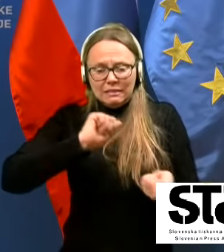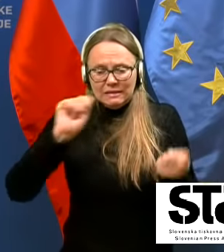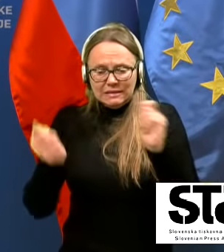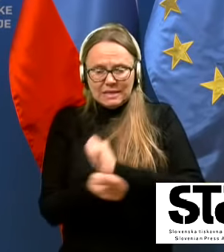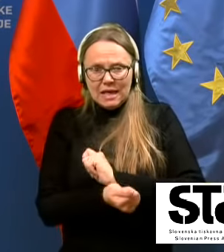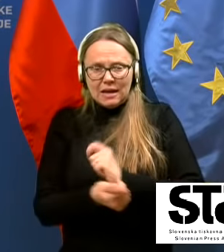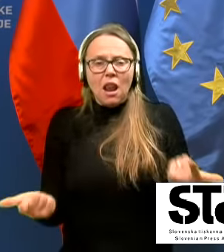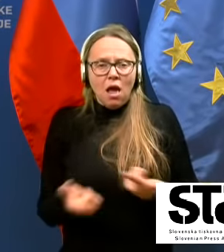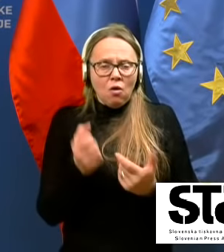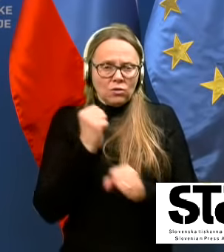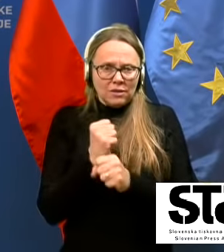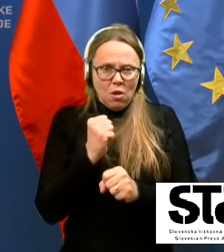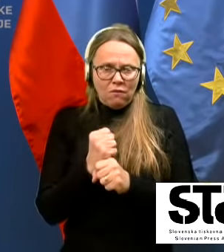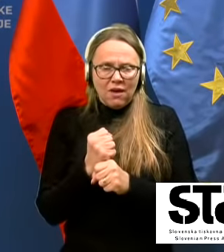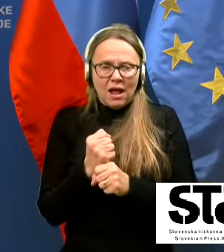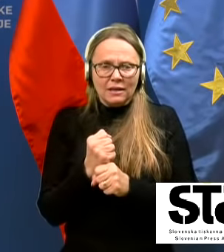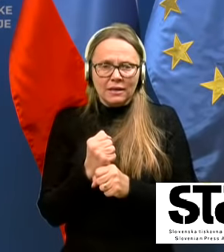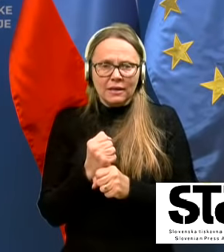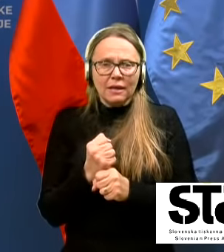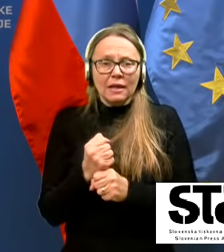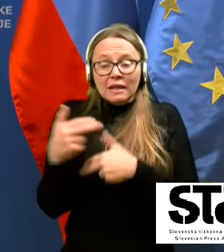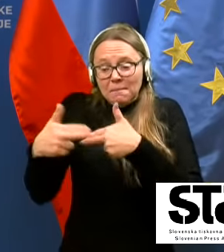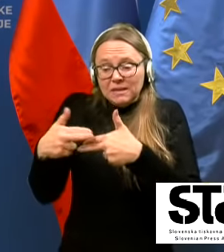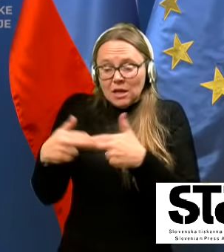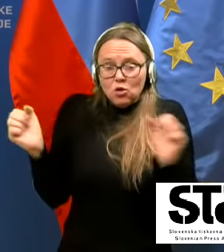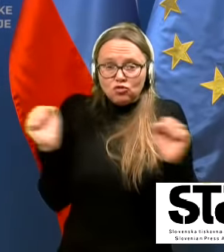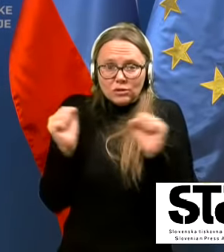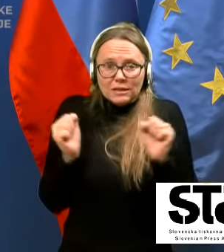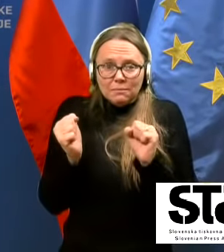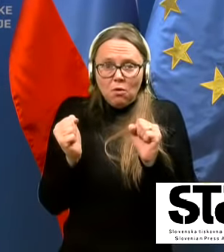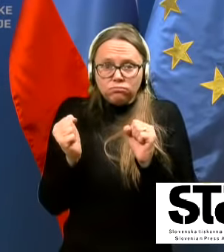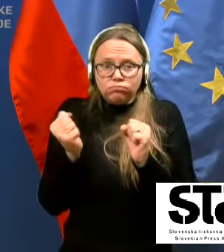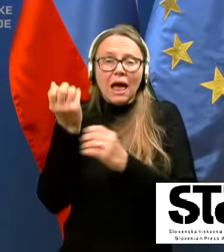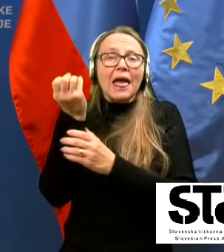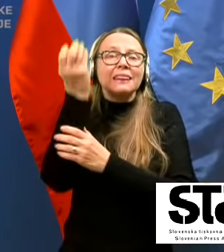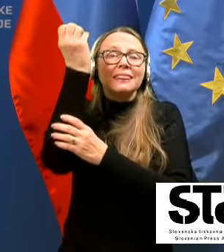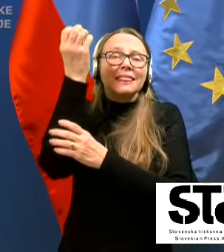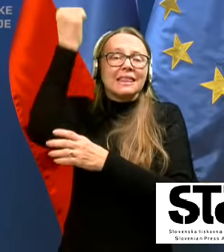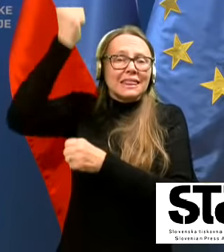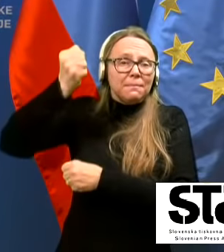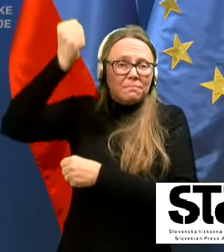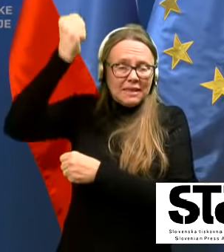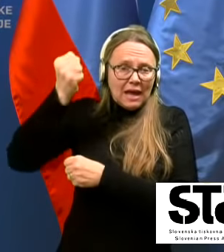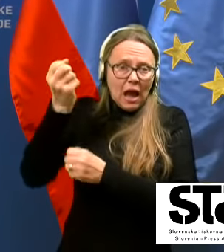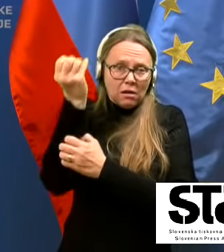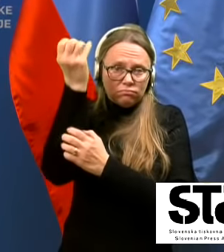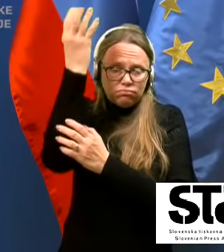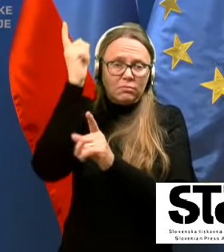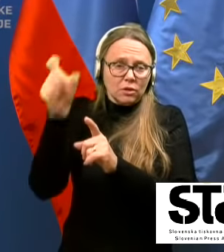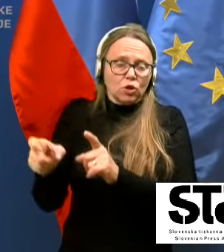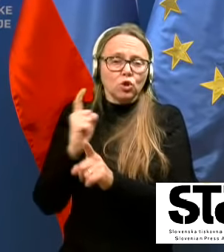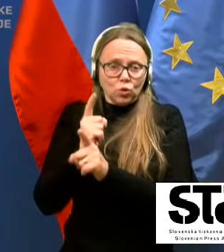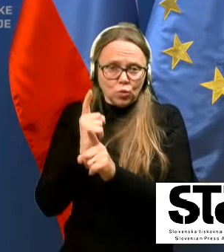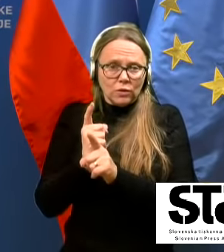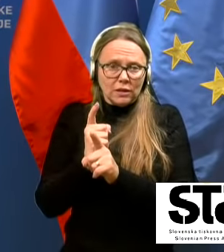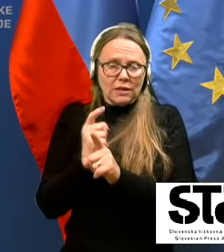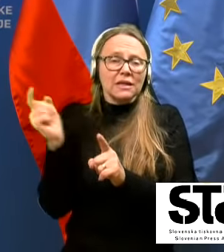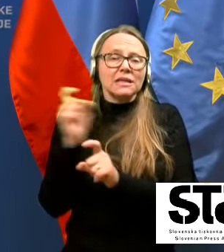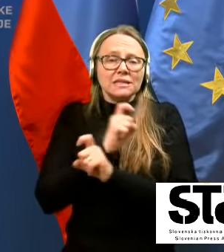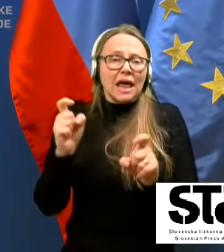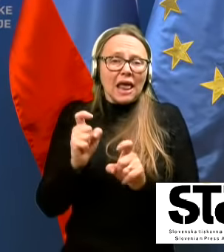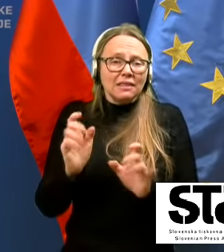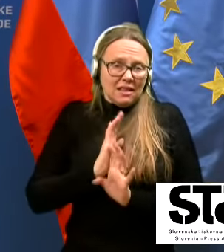glede na bližajočo zimo, dimnikari, glede na, sveda, potencijalne nevarnosti, ki lahko spremljajo sezono